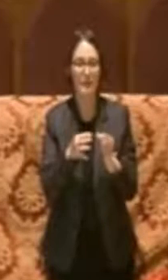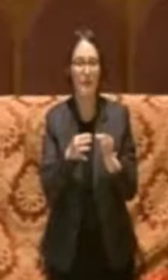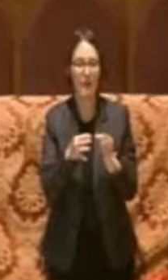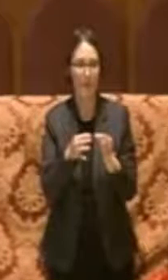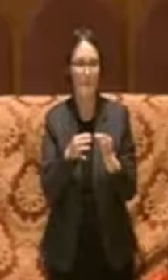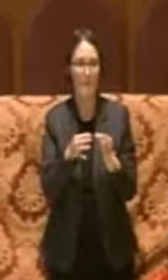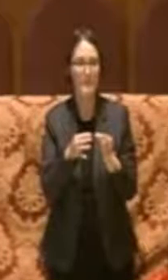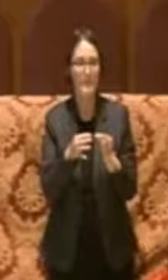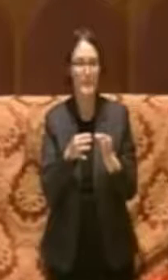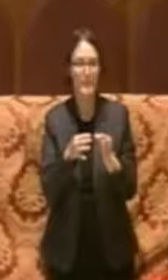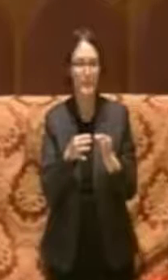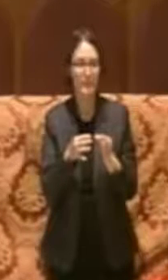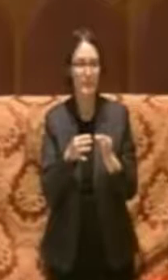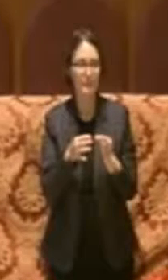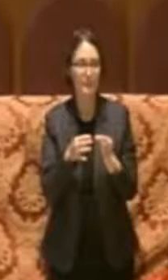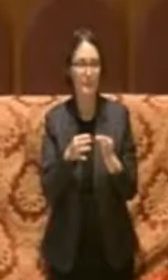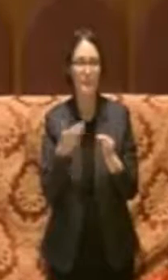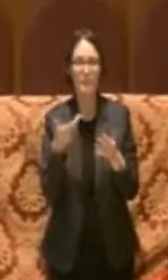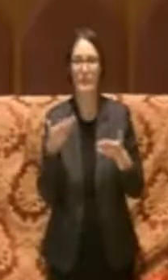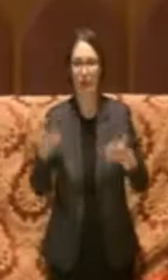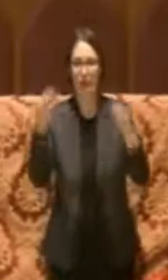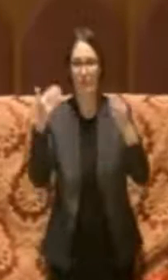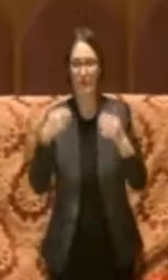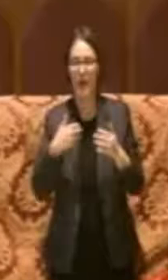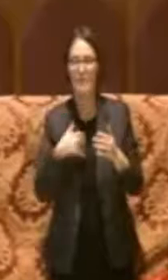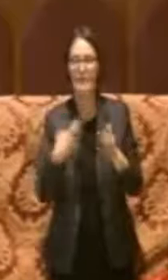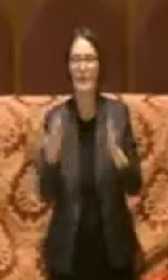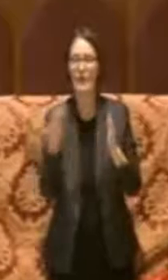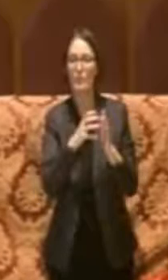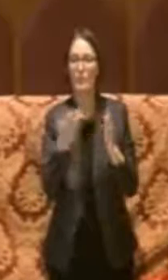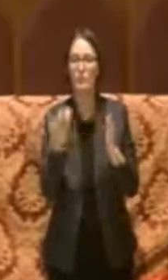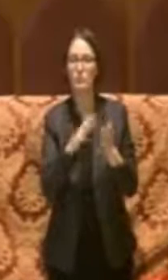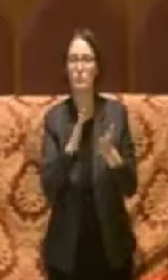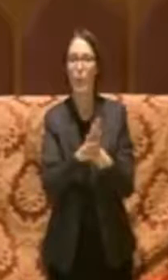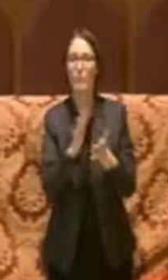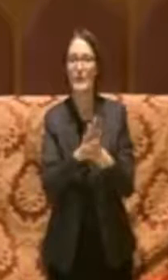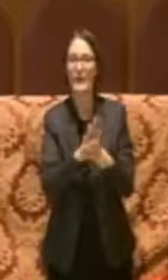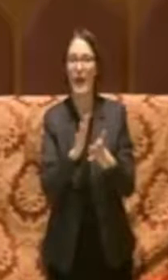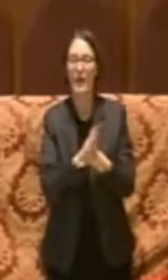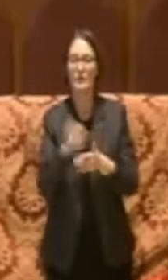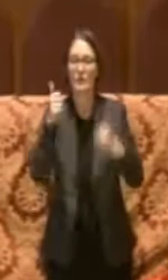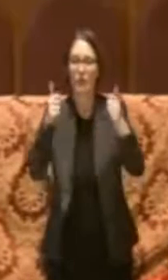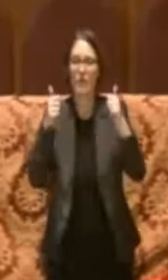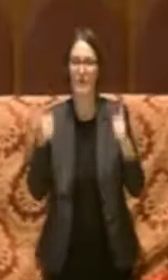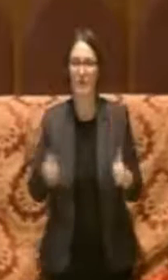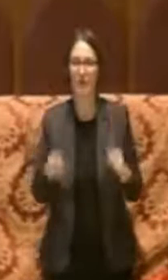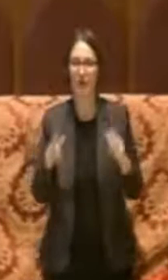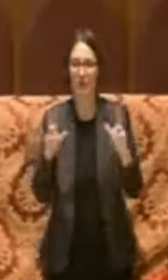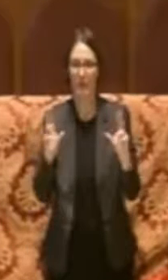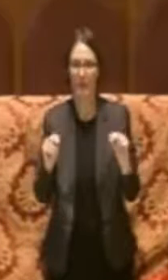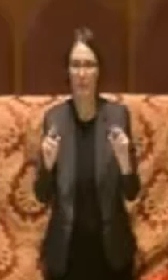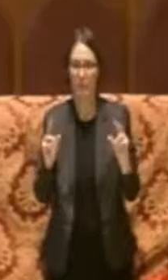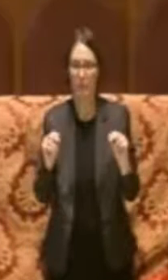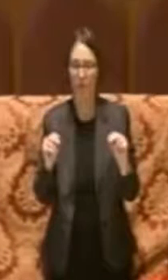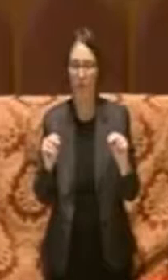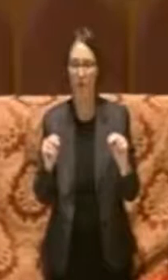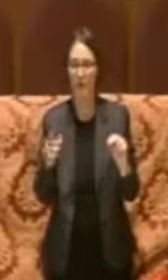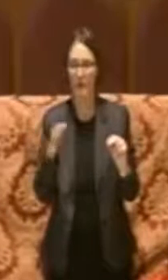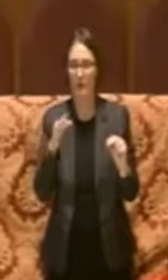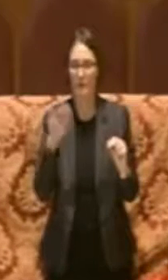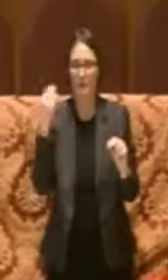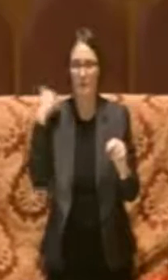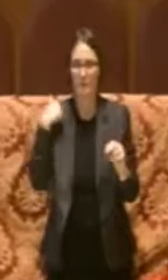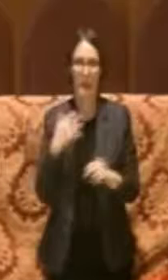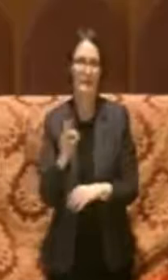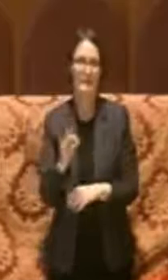pubblicando finalmente nuovi bandi, siamo passati da avere sostenere 0